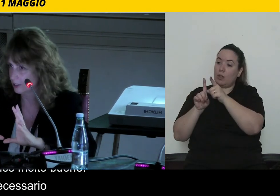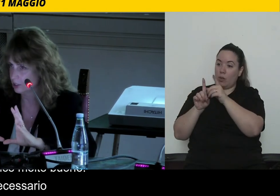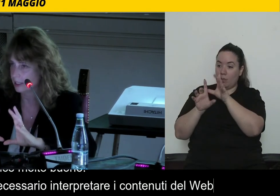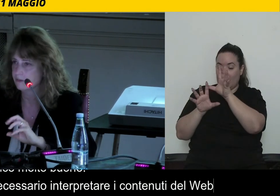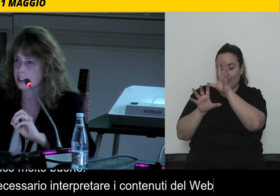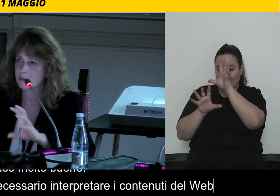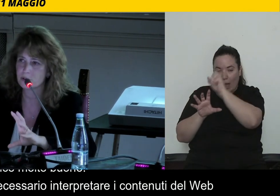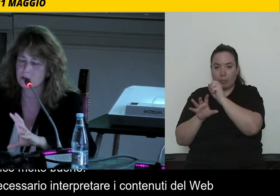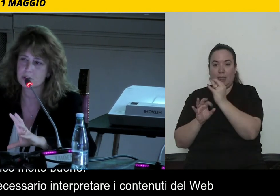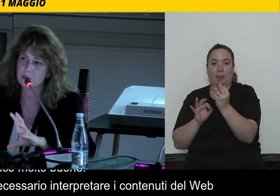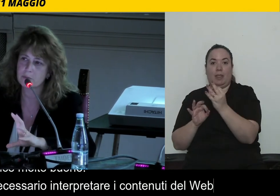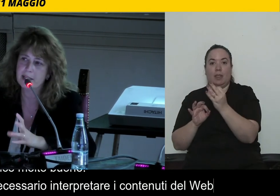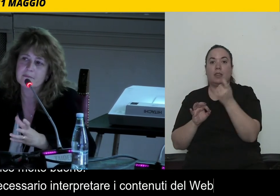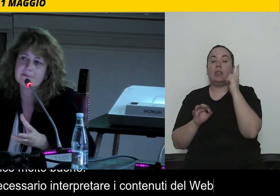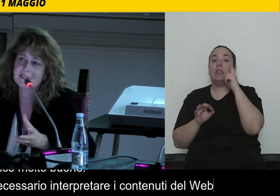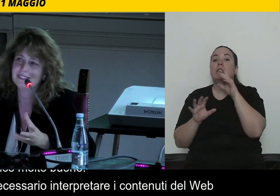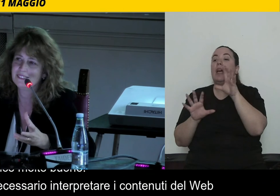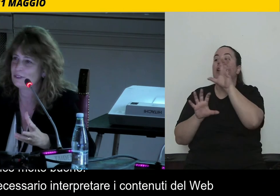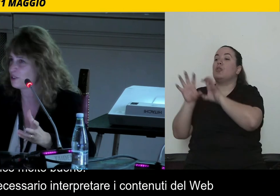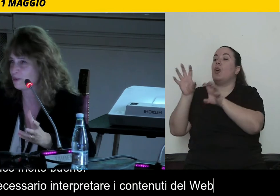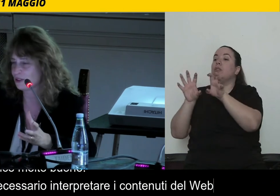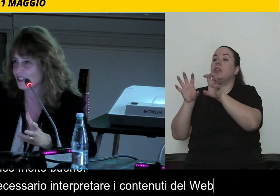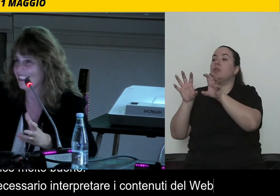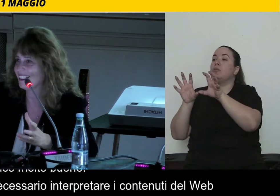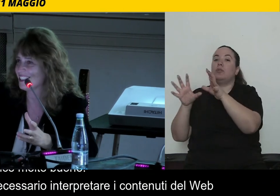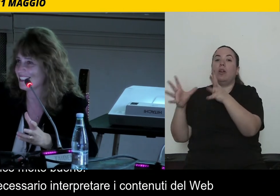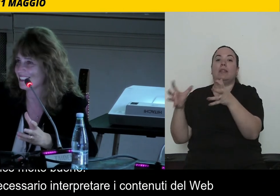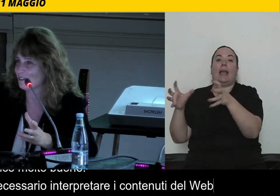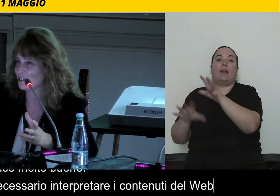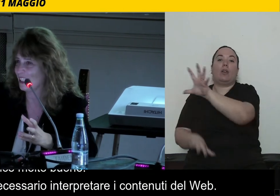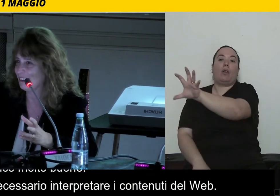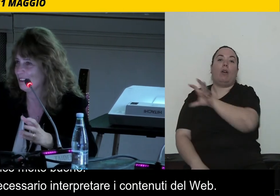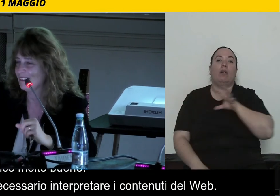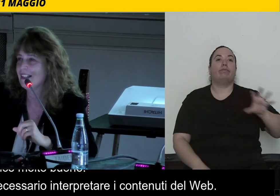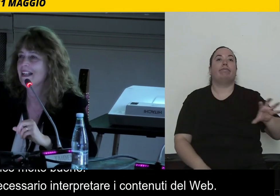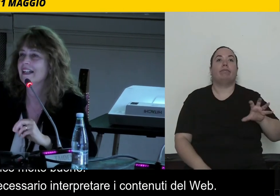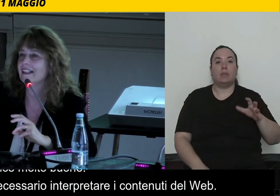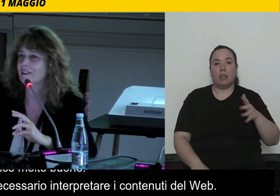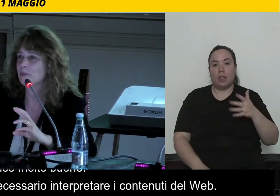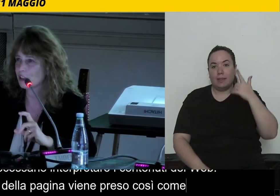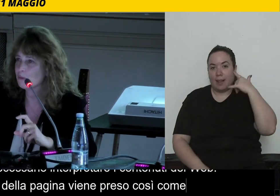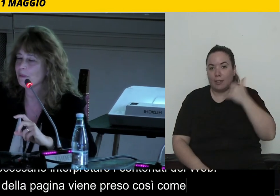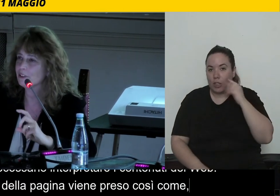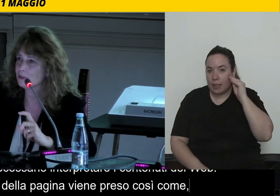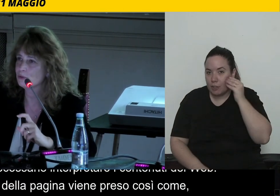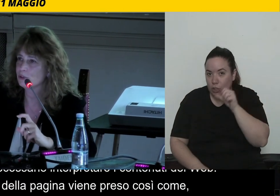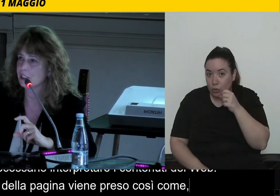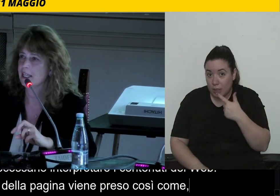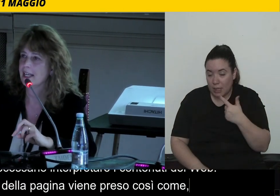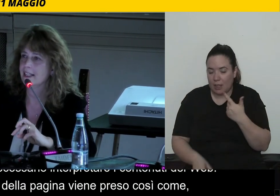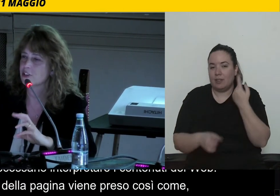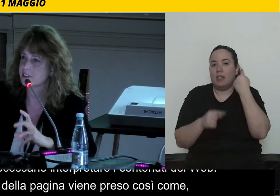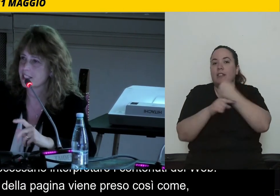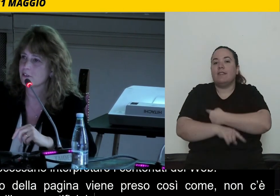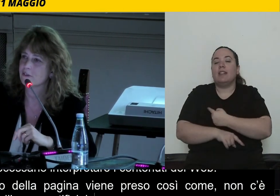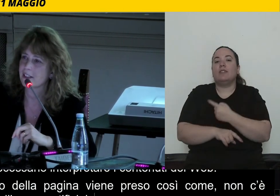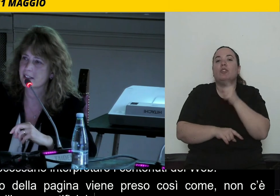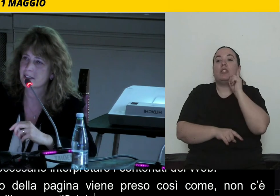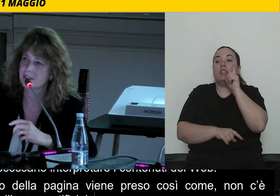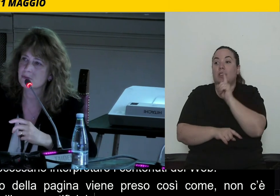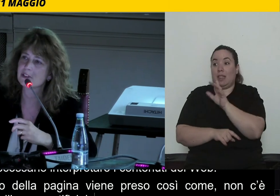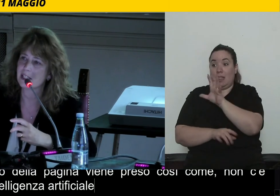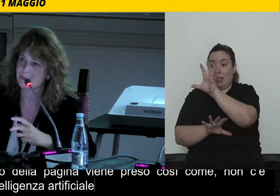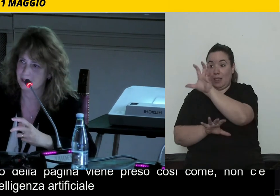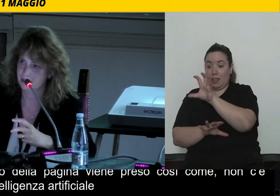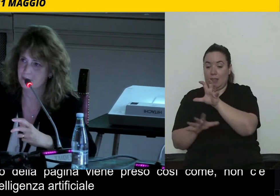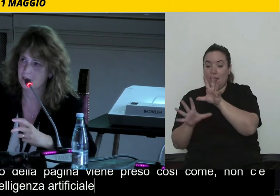della pagina viene preso così com'è, non c'è bisogno dell'intelligenza artificiale, no? Però nel momento in cui è necessario fare